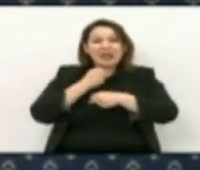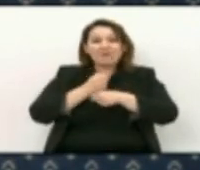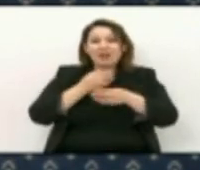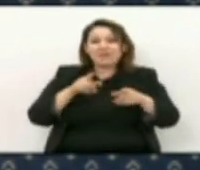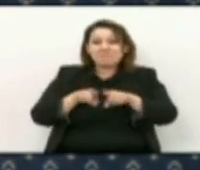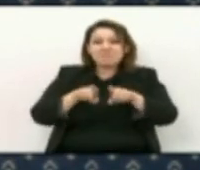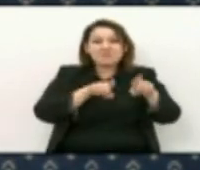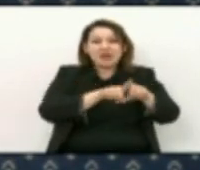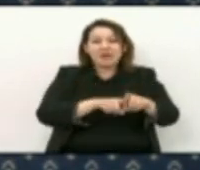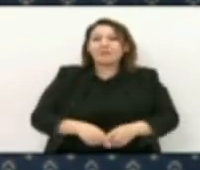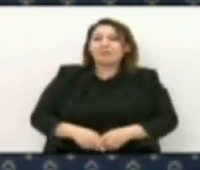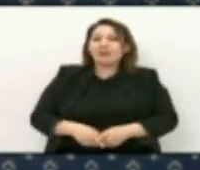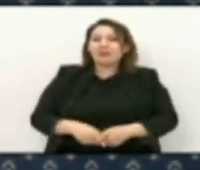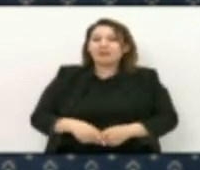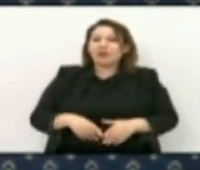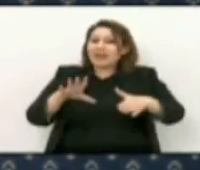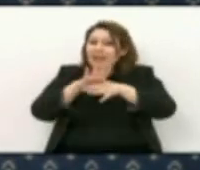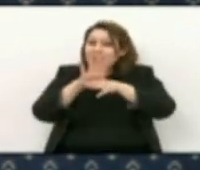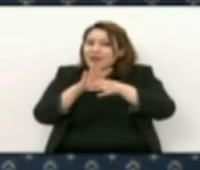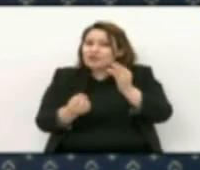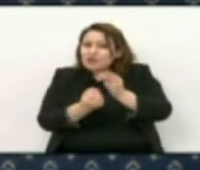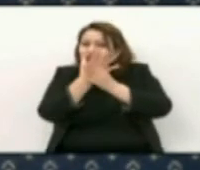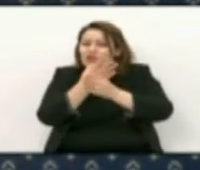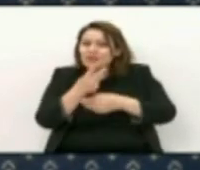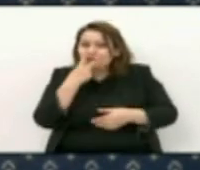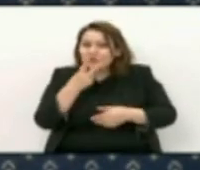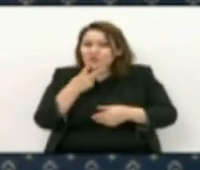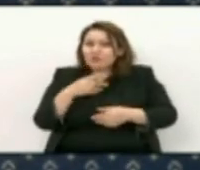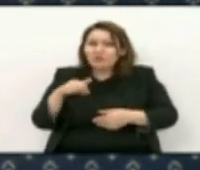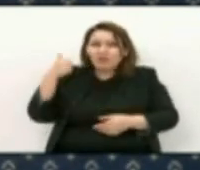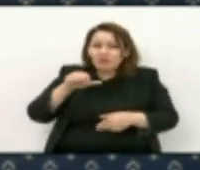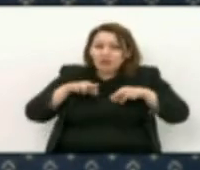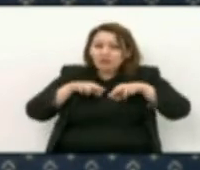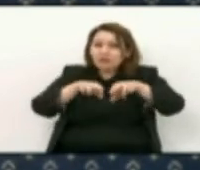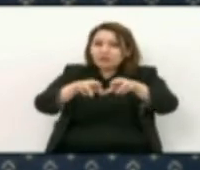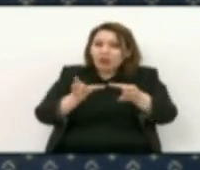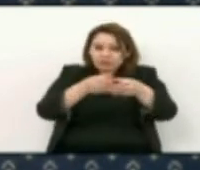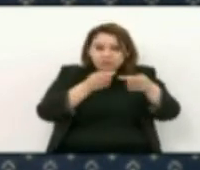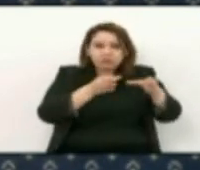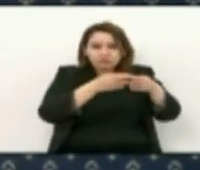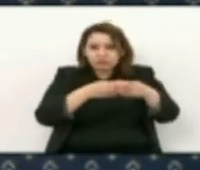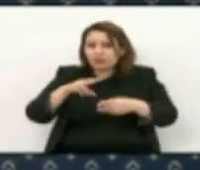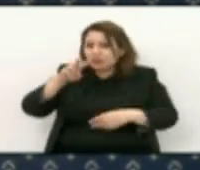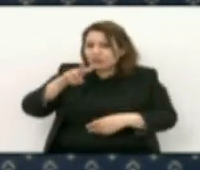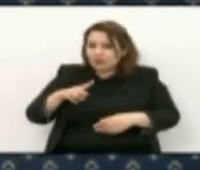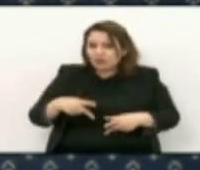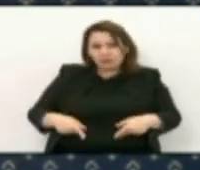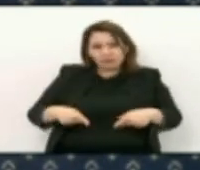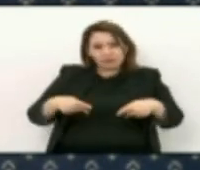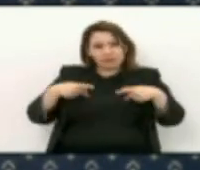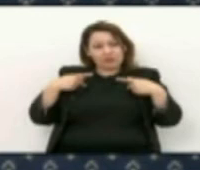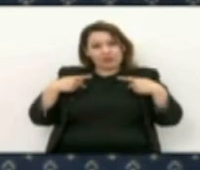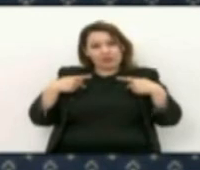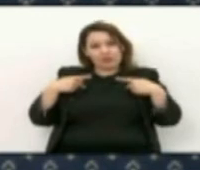بخصوص الظاهرة الجديدة المتعلقة بعصابات الأحياء في الحقيقة عشناها سنة